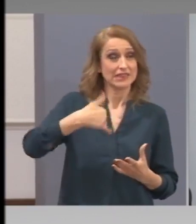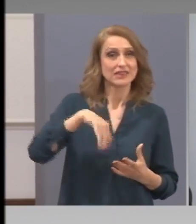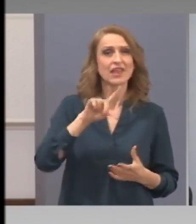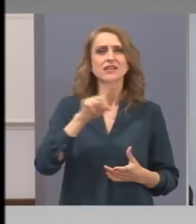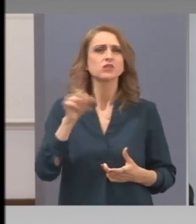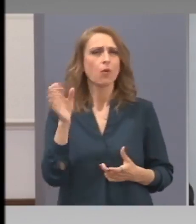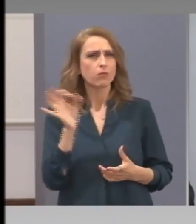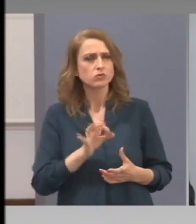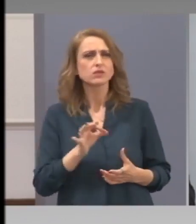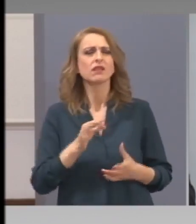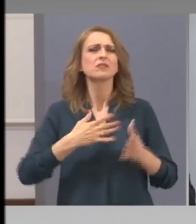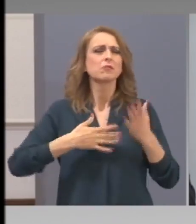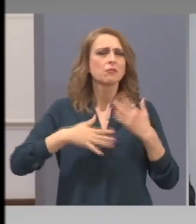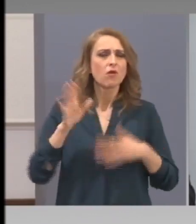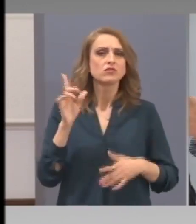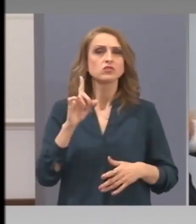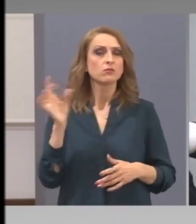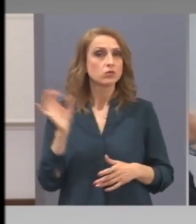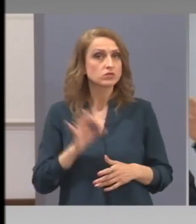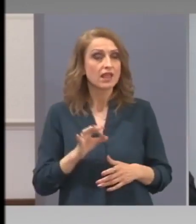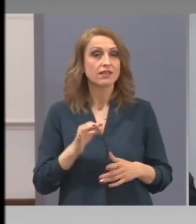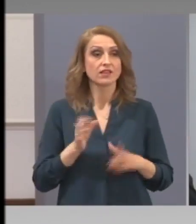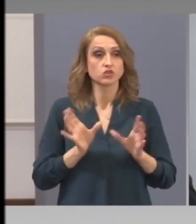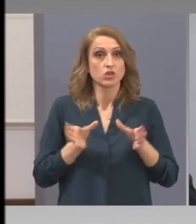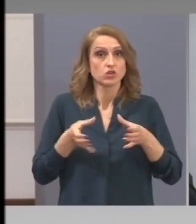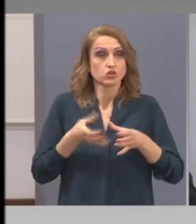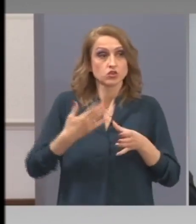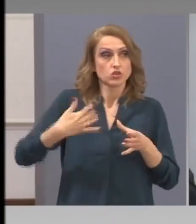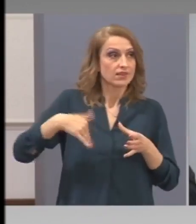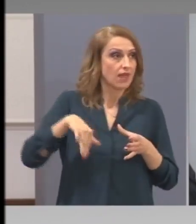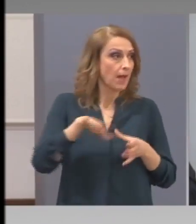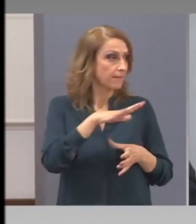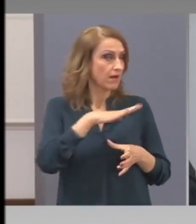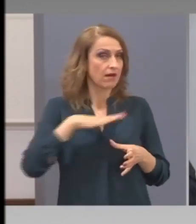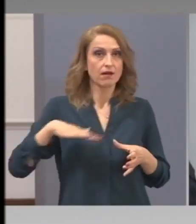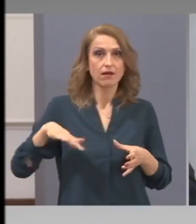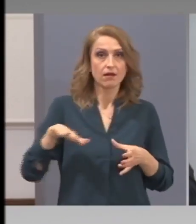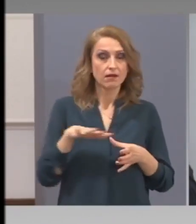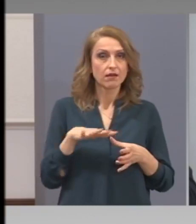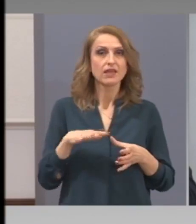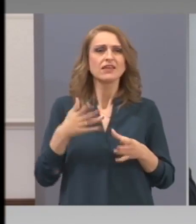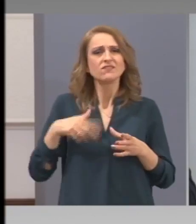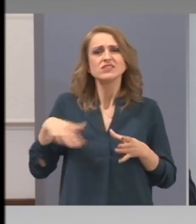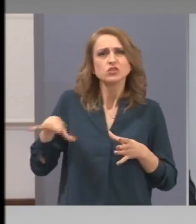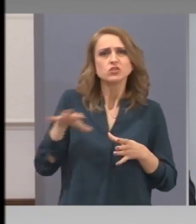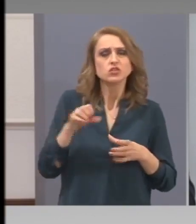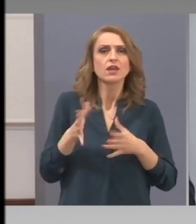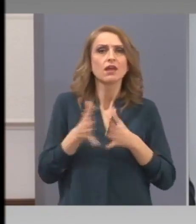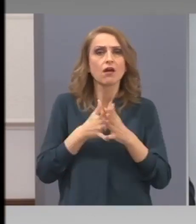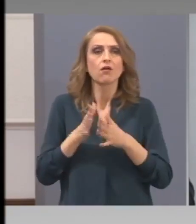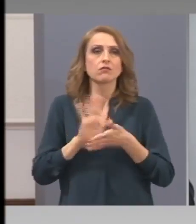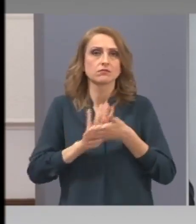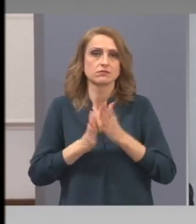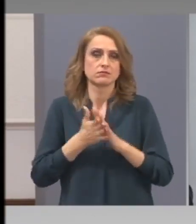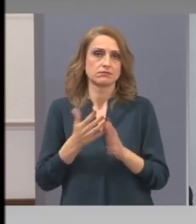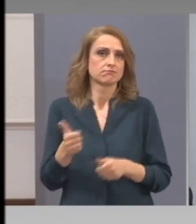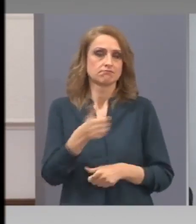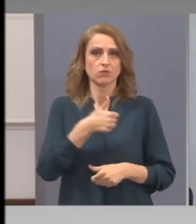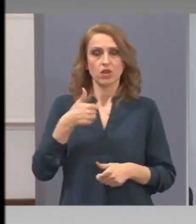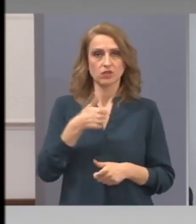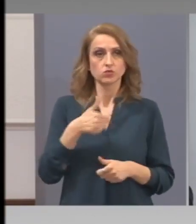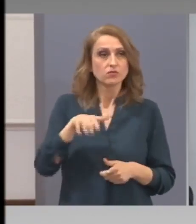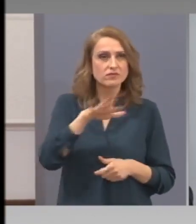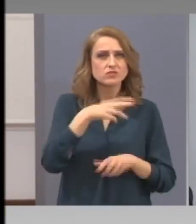штаба, който функционира в лицето на всичките тези хора. се справя отлично. Справя се